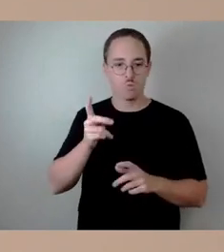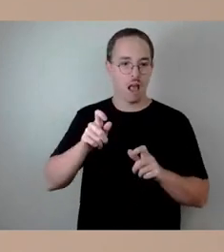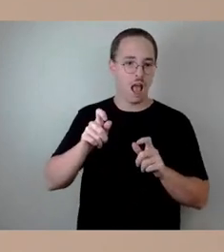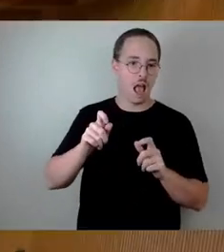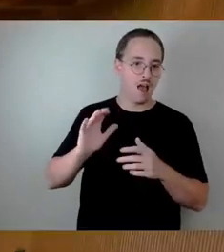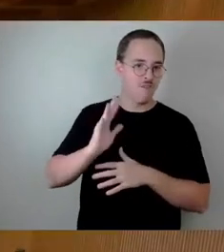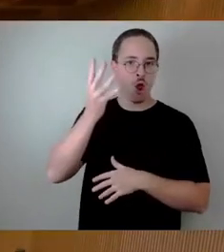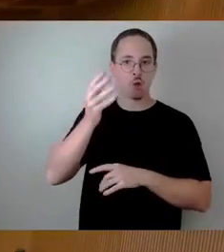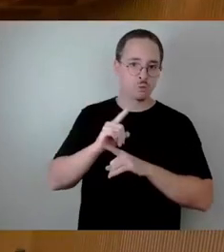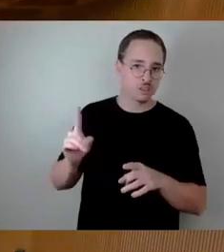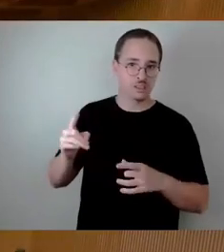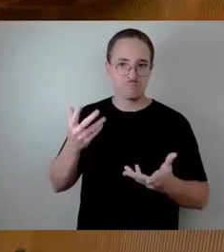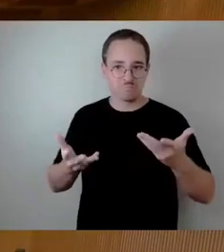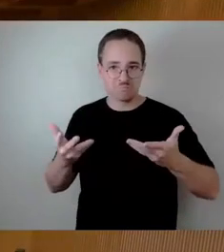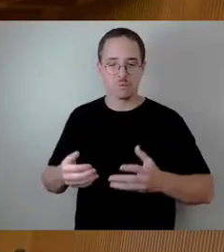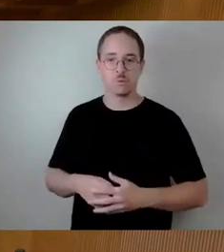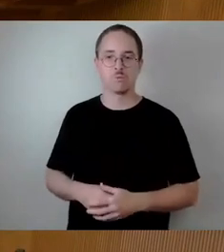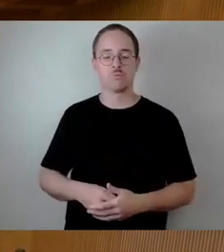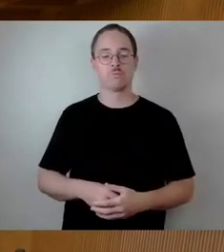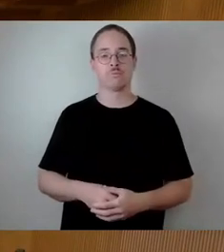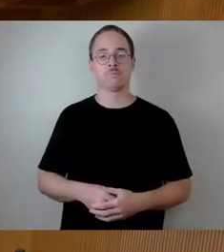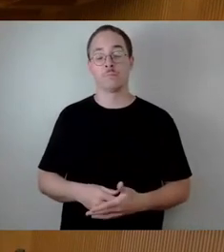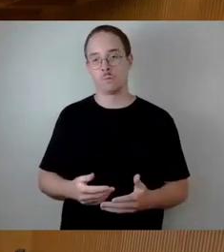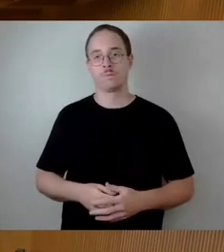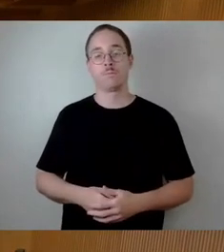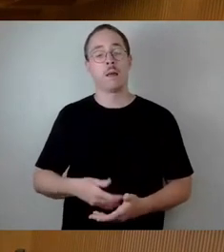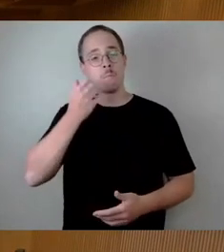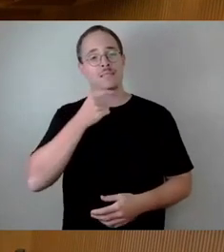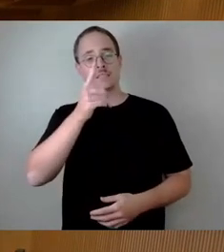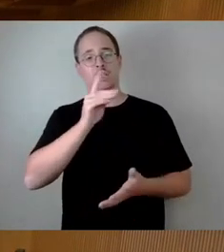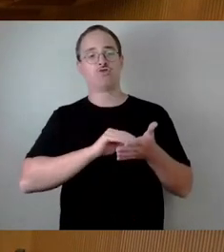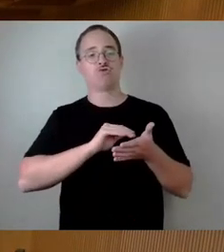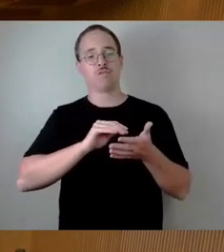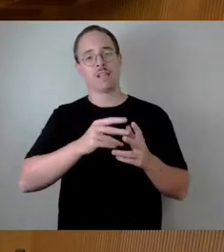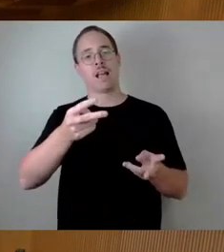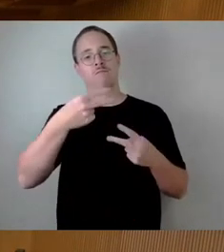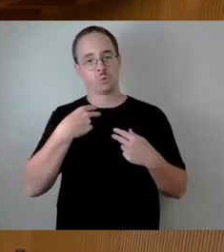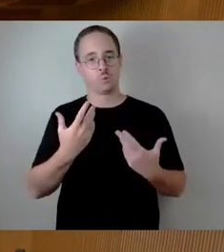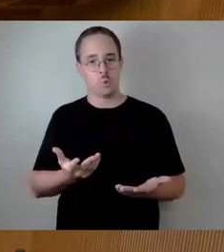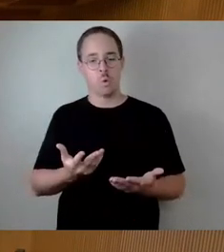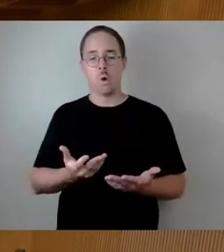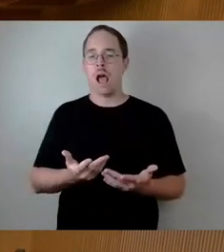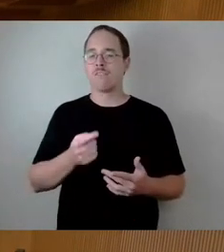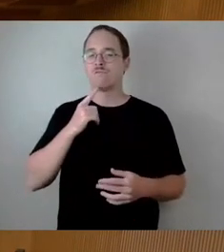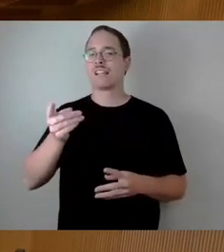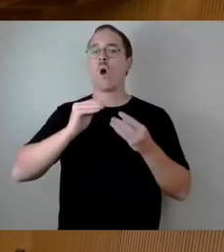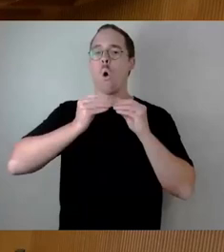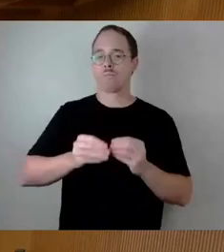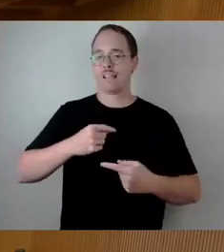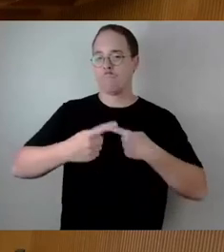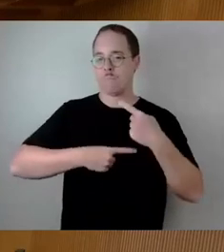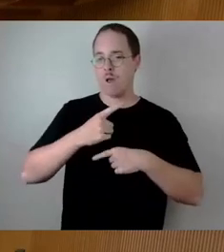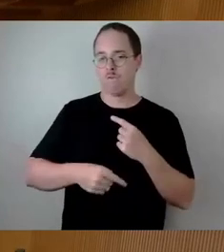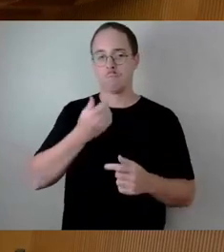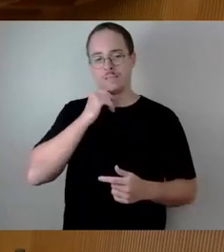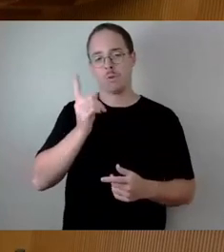schriftliche Beantwortung, wo Sie das vielleicht nochmal genauer ausführen, was Sie jetzt mündlich versucht haben. ist ja ein komplizierter Vorgang. Danke. Das